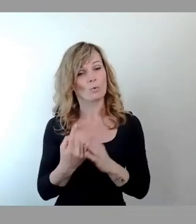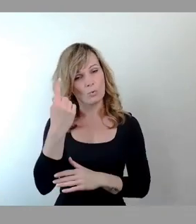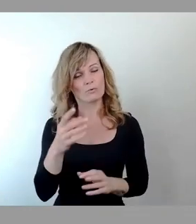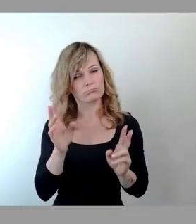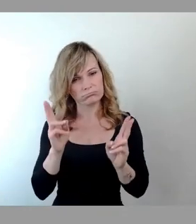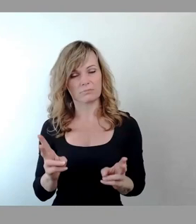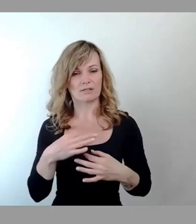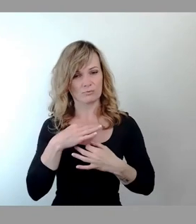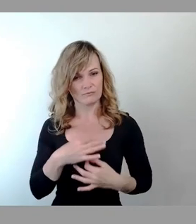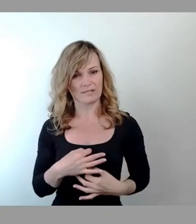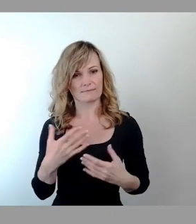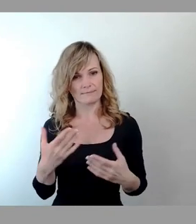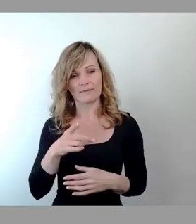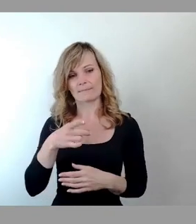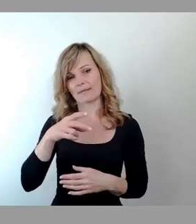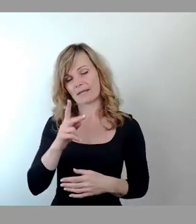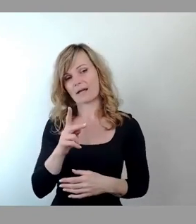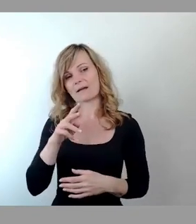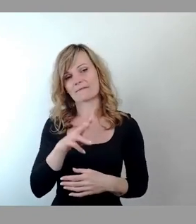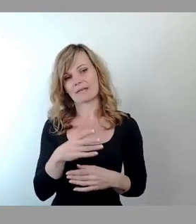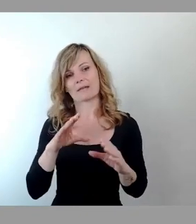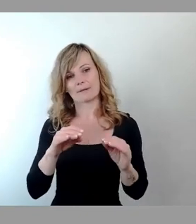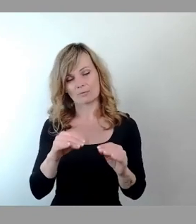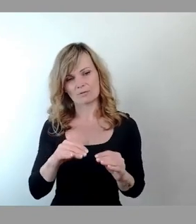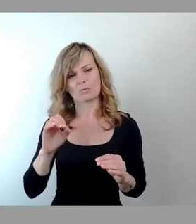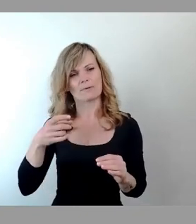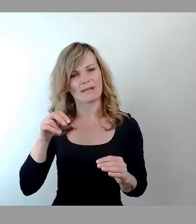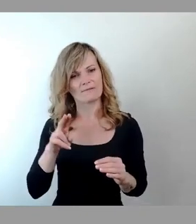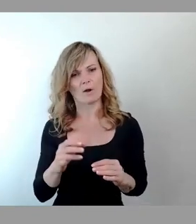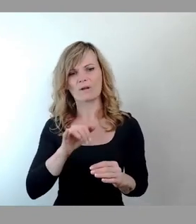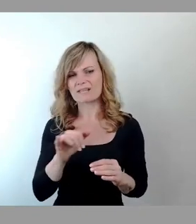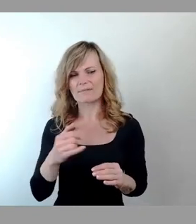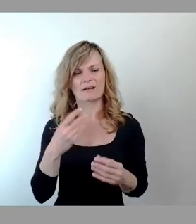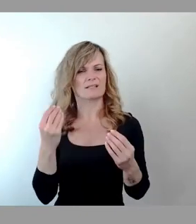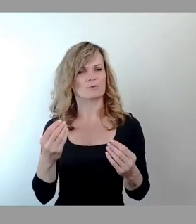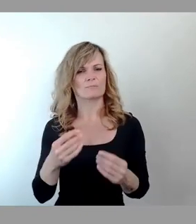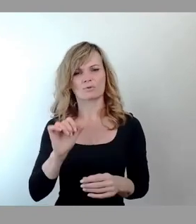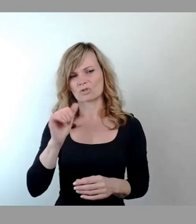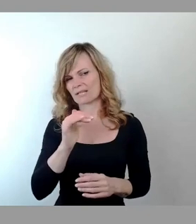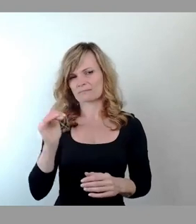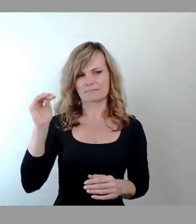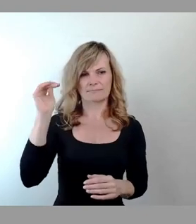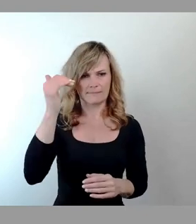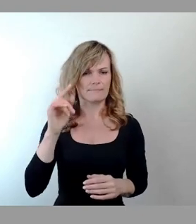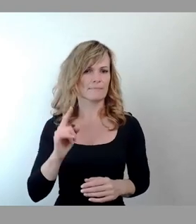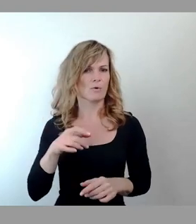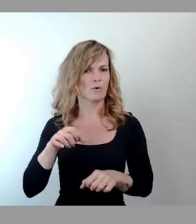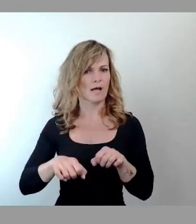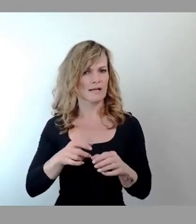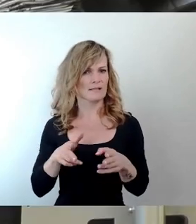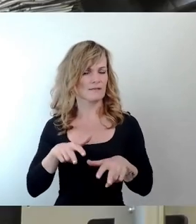der PKW-Nutzer als ÖPNV, da waren wir schon klassisch immer auf Platz 1 oder weit vorne, auch im Radverkehr, erster Platz,